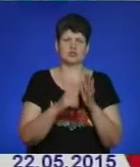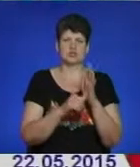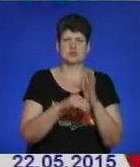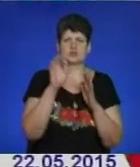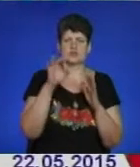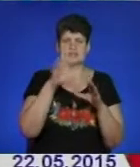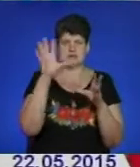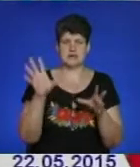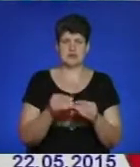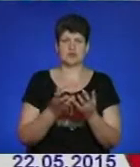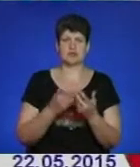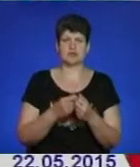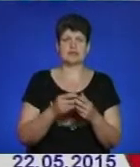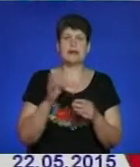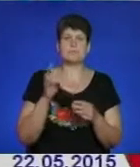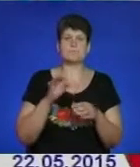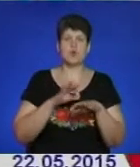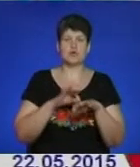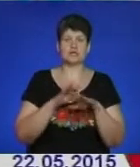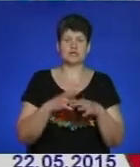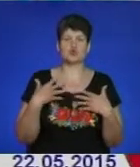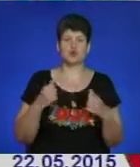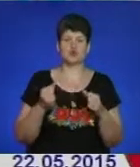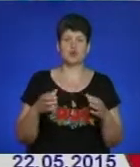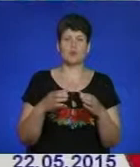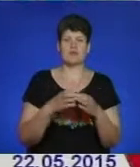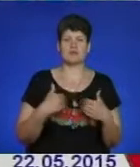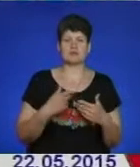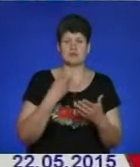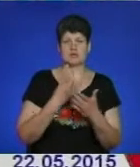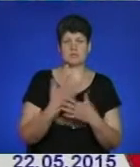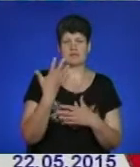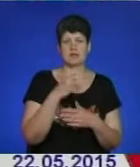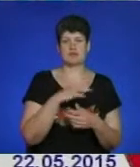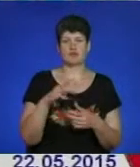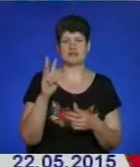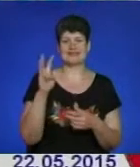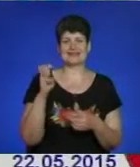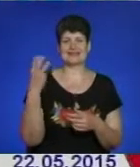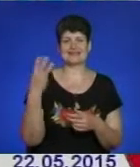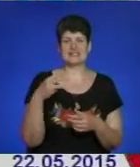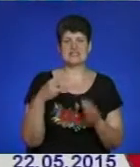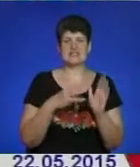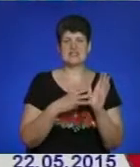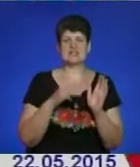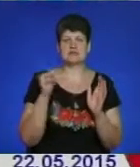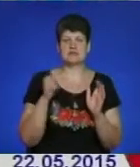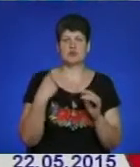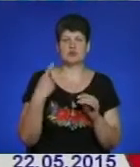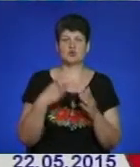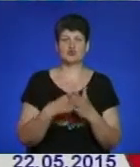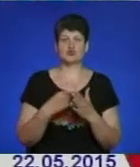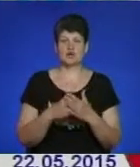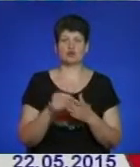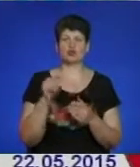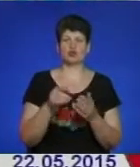загальної кількості. На проведення здоров'якої кампанії у нас передбачено 5 мільйонів 338 тисяч з обласного бюджету, в тому числі